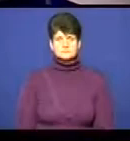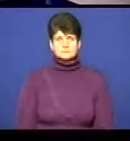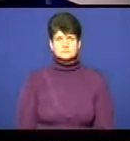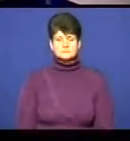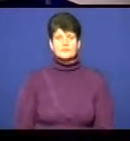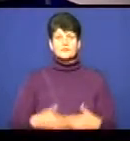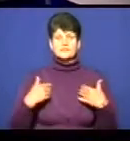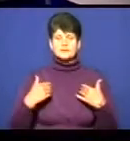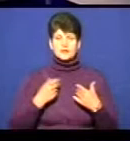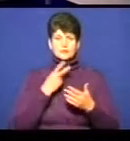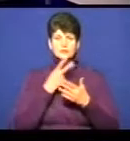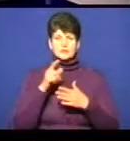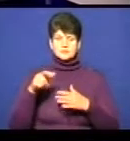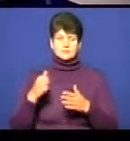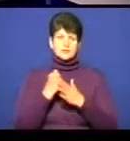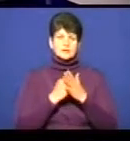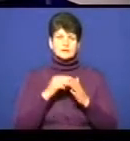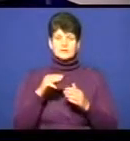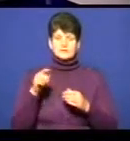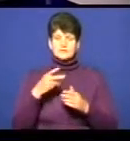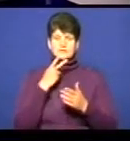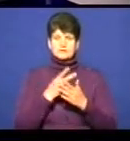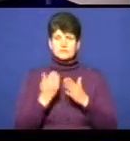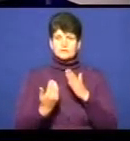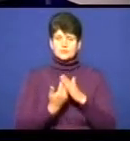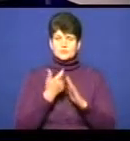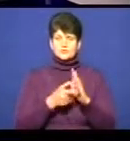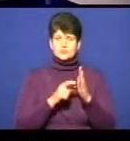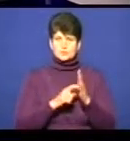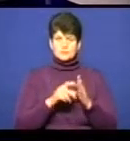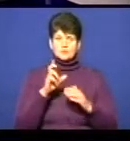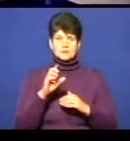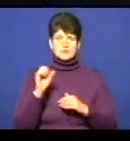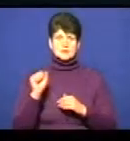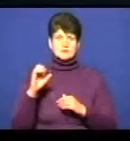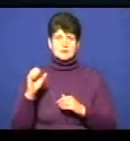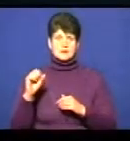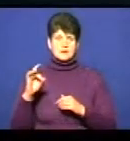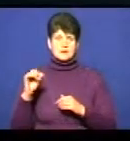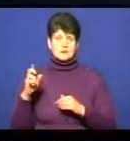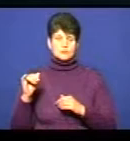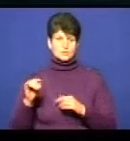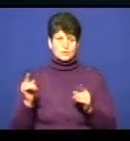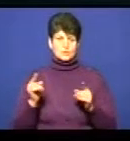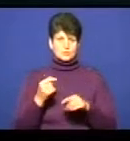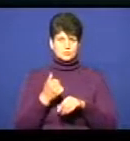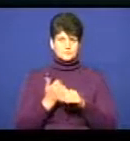Вітаю глядачів телеканалу ТТБ. Ви дивитесь новини у студії Богдана Сарабун. Коротко про головне.